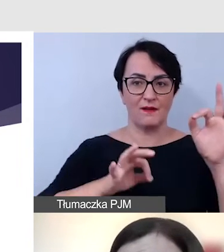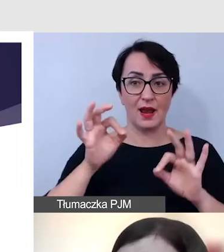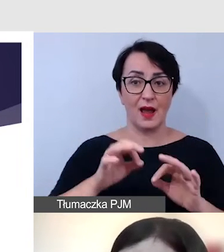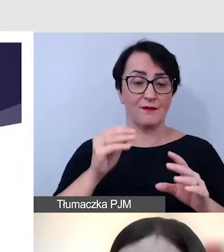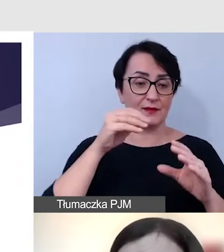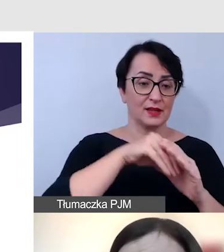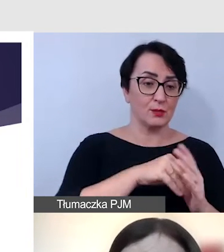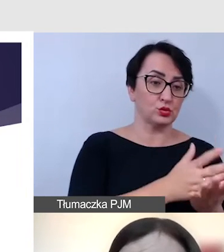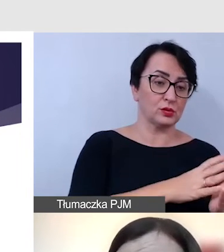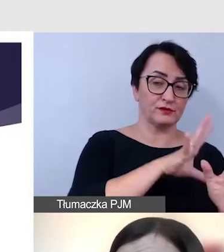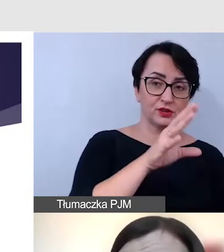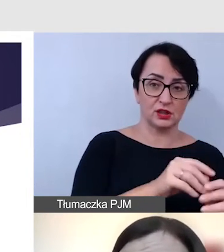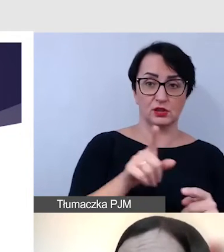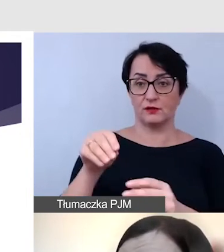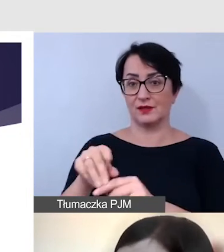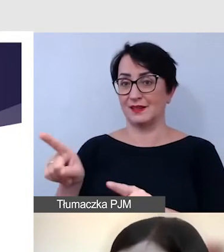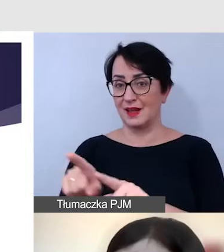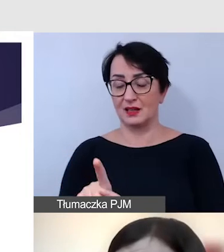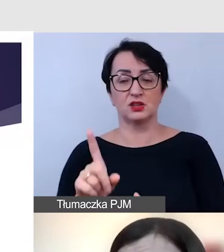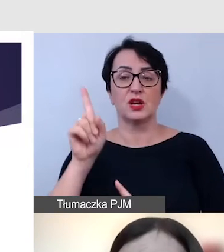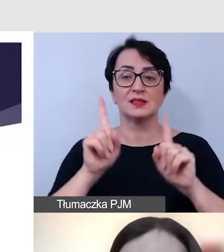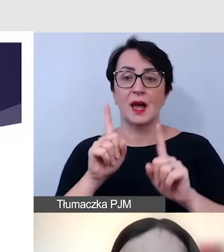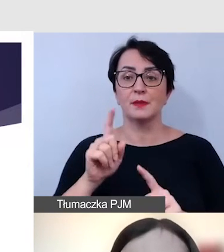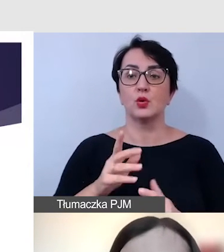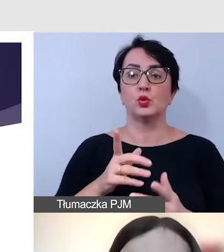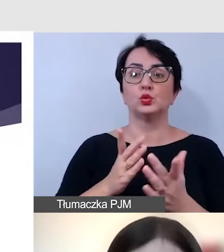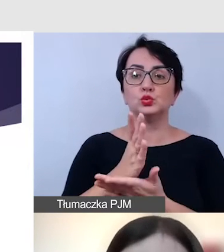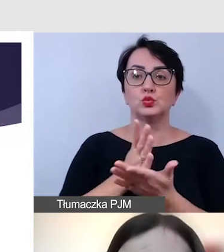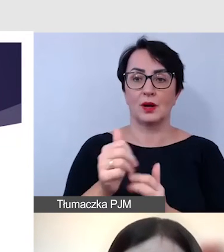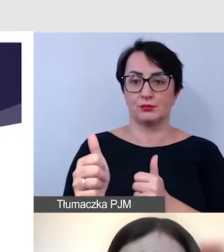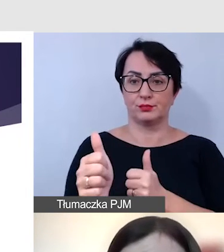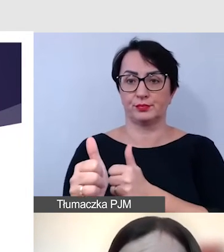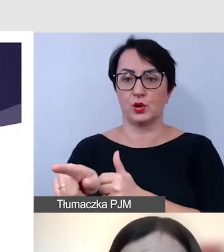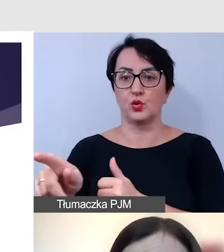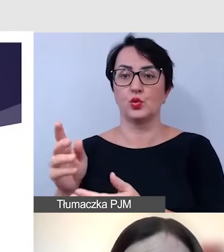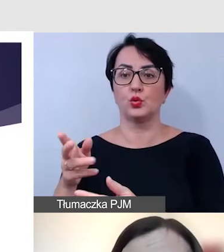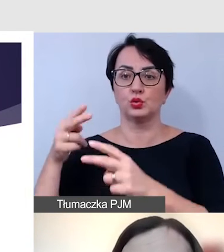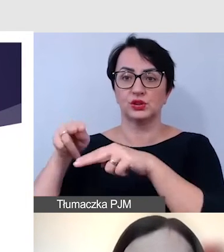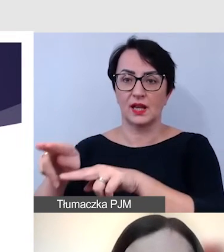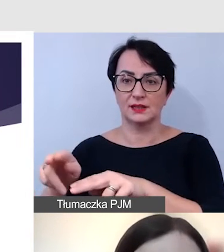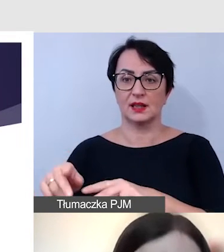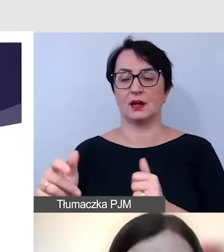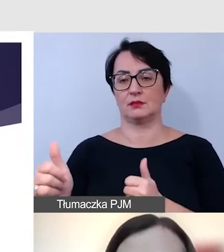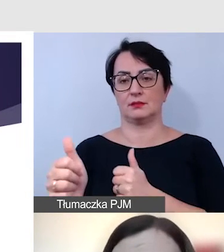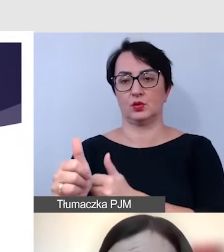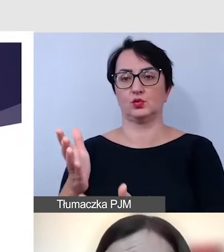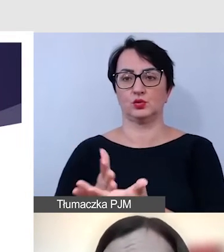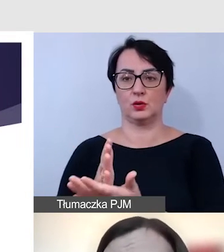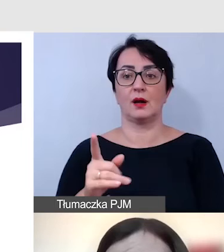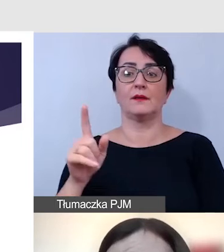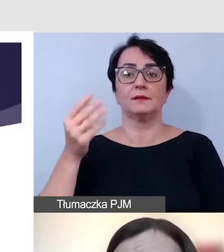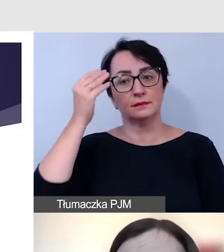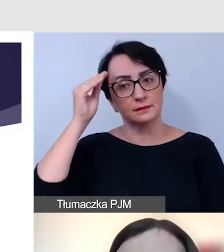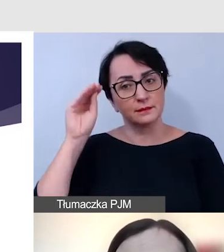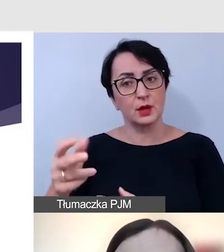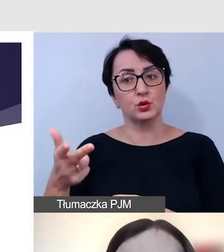usługi, bo na przykład usługa idzie za uczestnikiem. Wówczas zwracamy uwagę na to i informujemy,